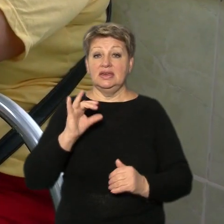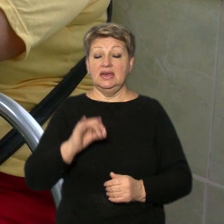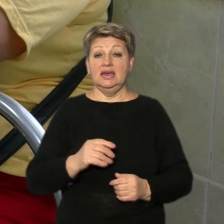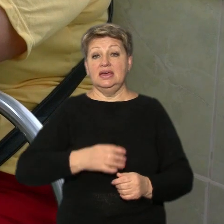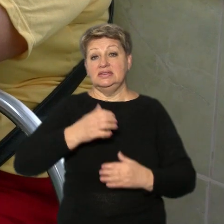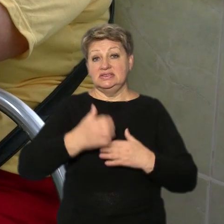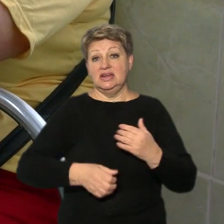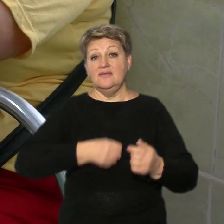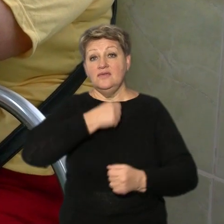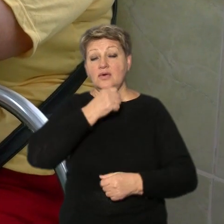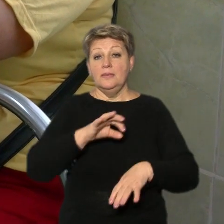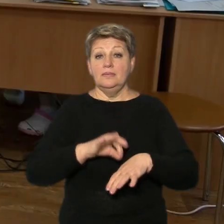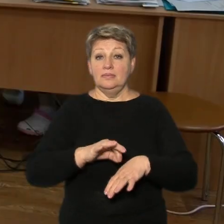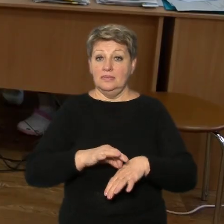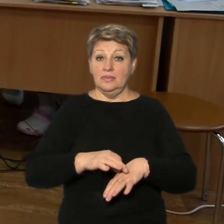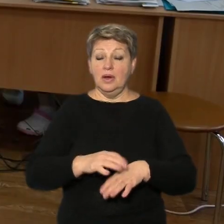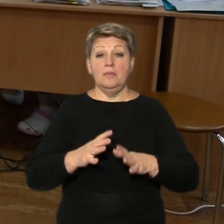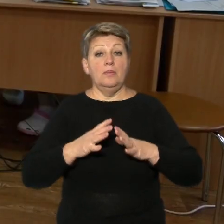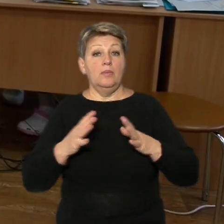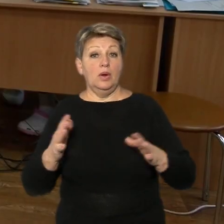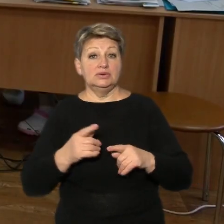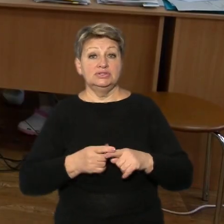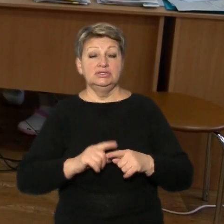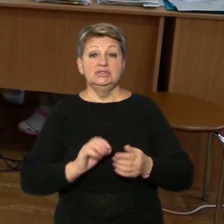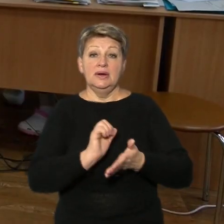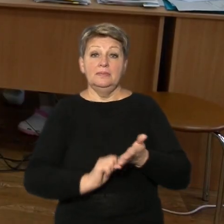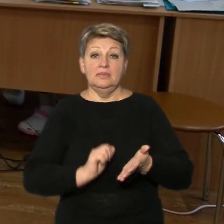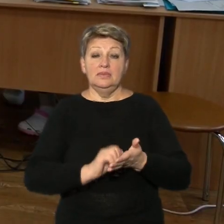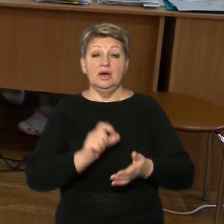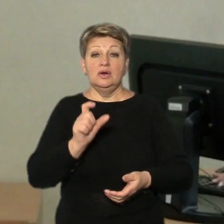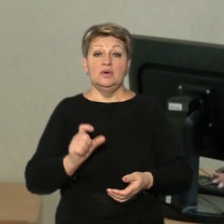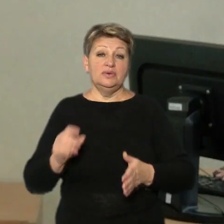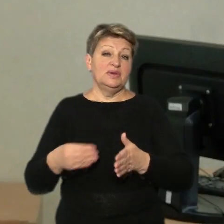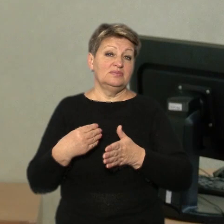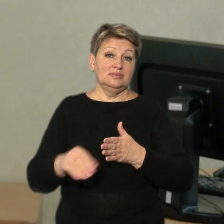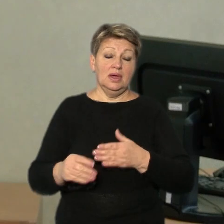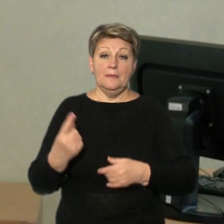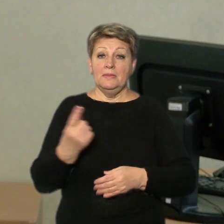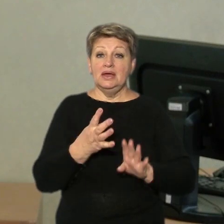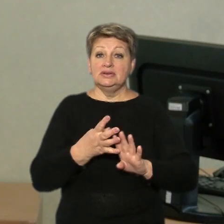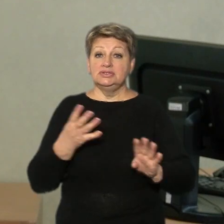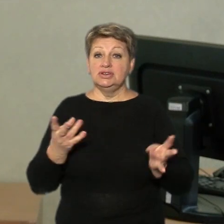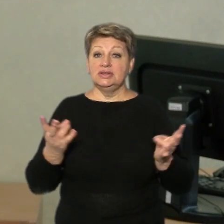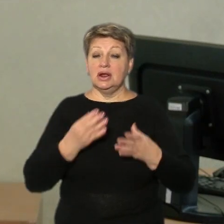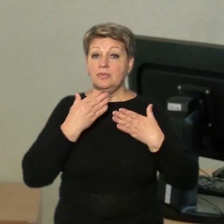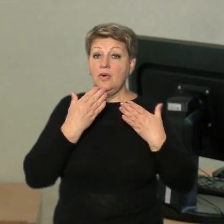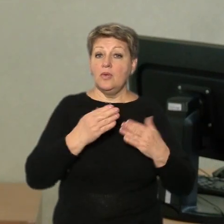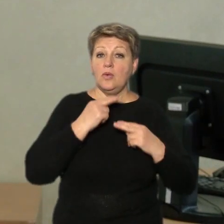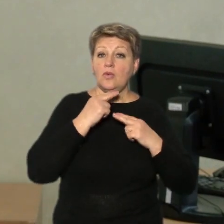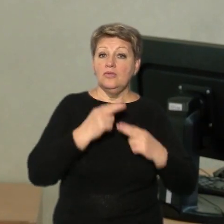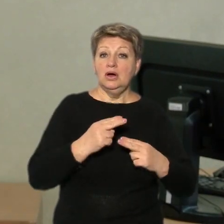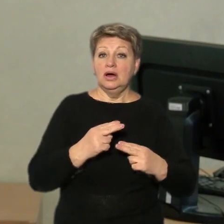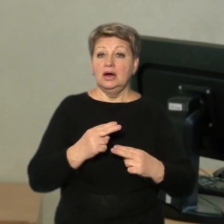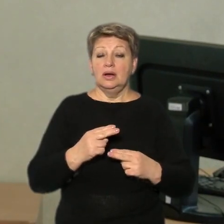на цукровий діабет. Більшість симптомів, говорить Ірина Бондарець, люди ігнорують. В першу чергу треба звернути увагу на